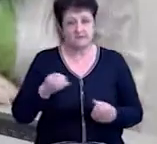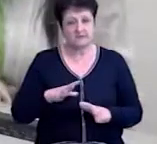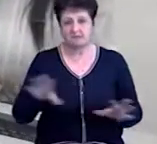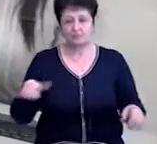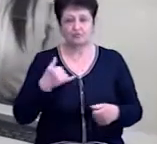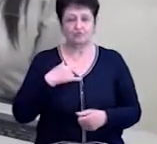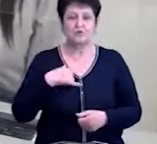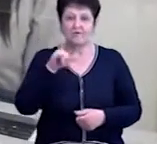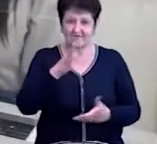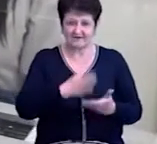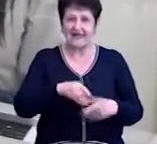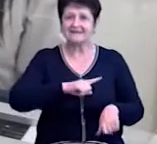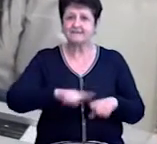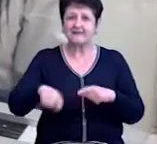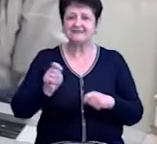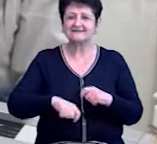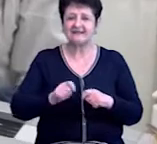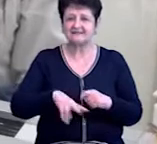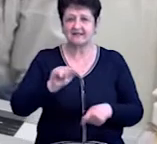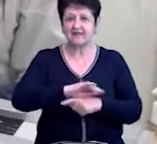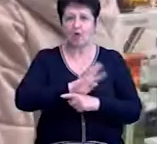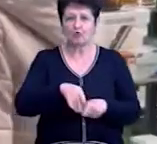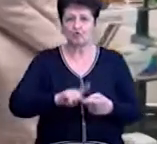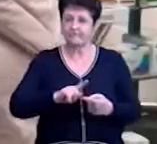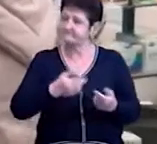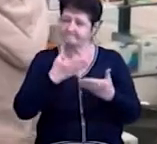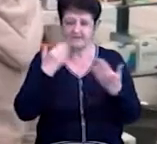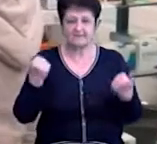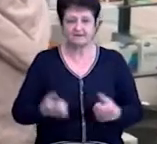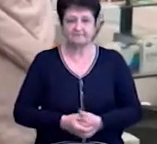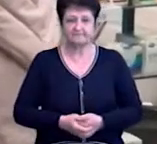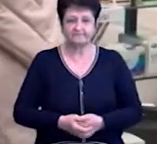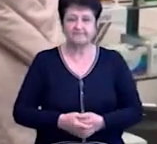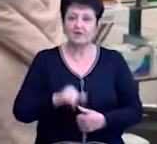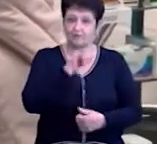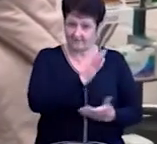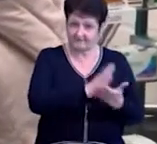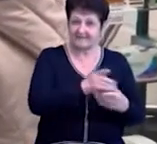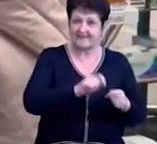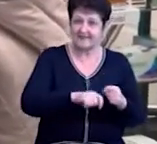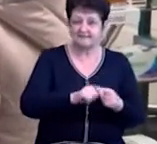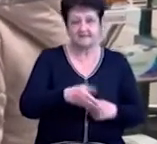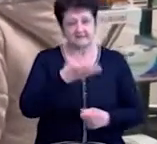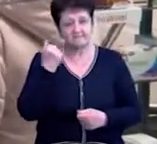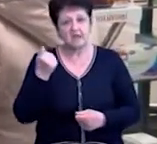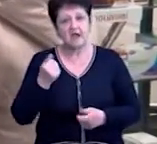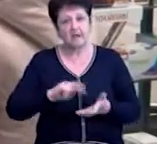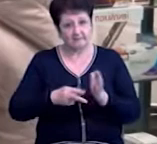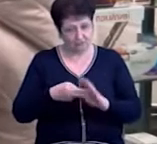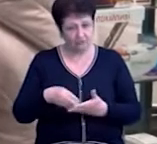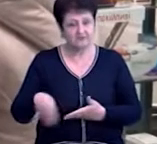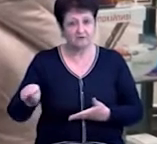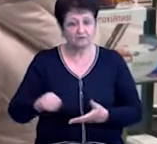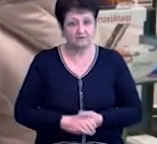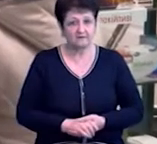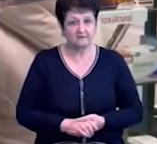нас. У вас є експрес-тести на коронавірус? Ні, ми немає. Тести на коронавірус у вас є? Немає. А плануєте поставки?